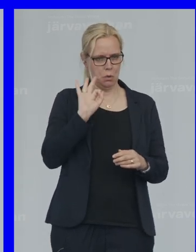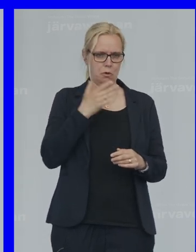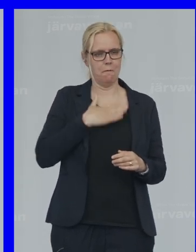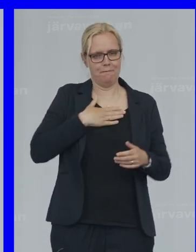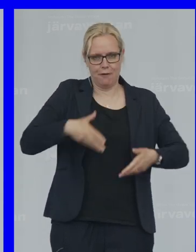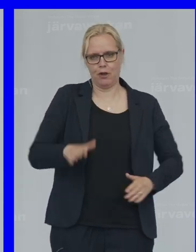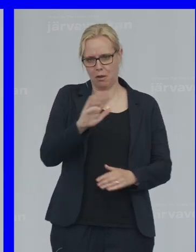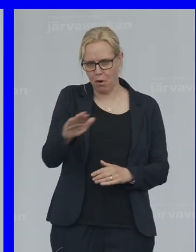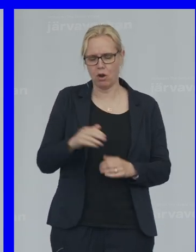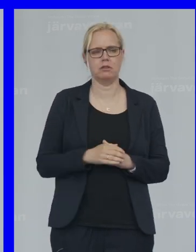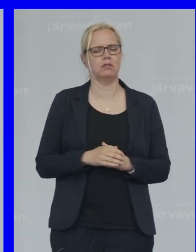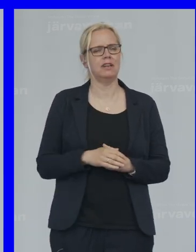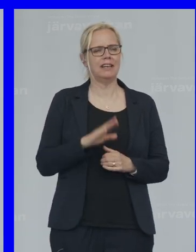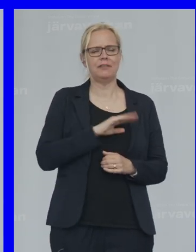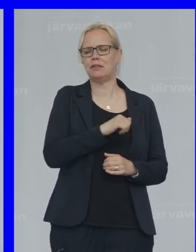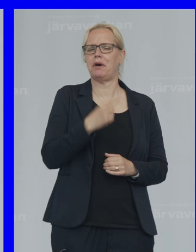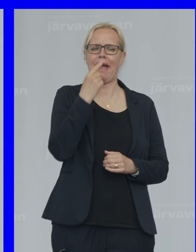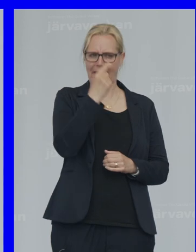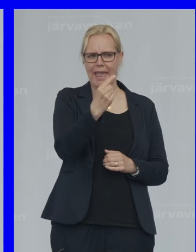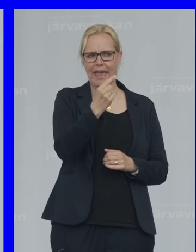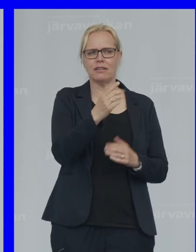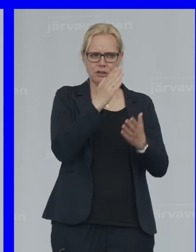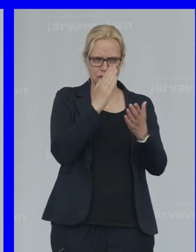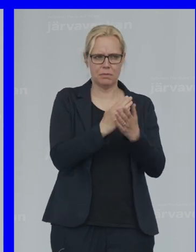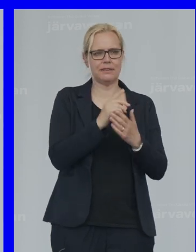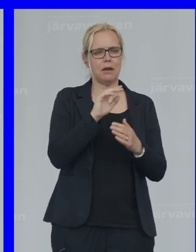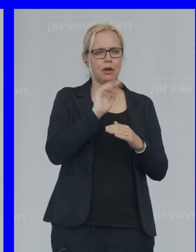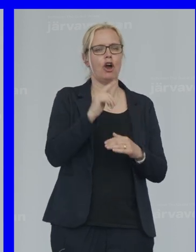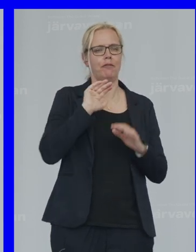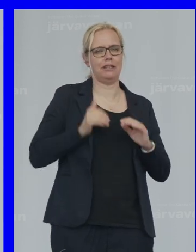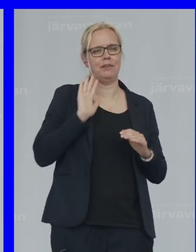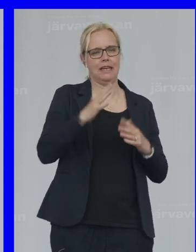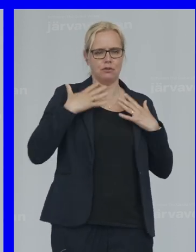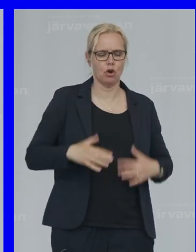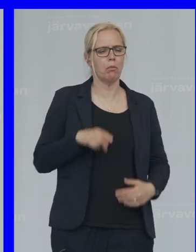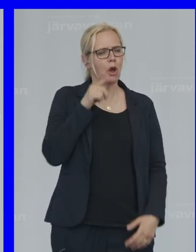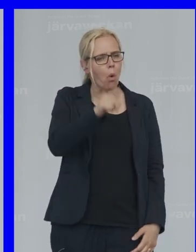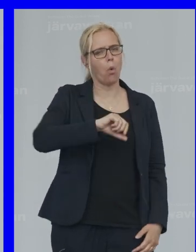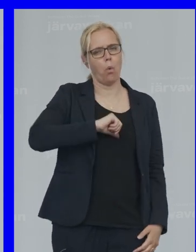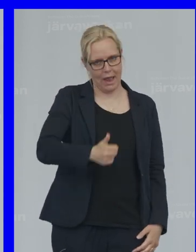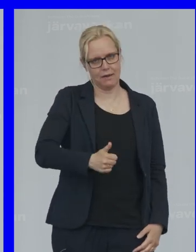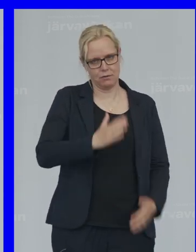Det finns bara En Som bestämmer Över en kvinnas kropp Och det är hon själv